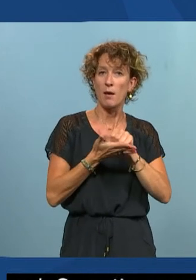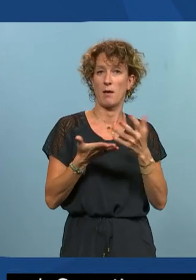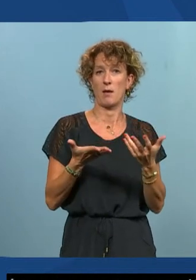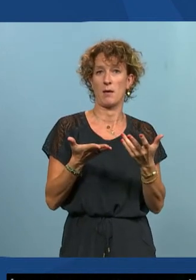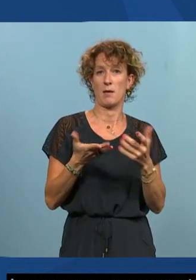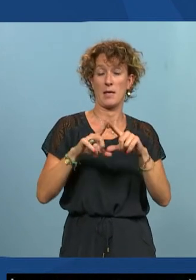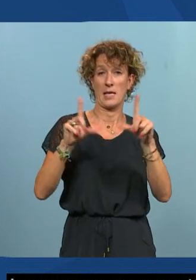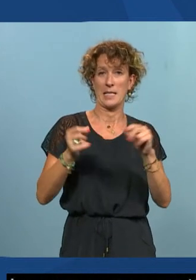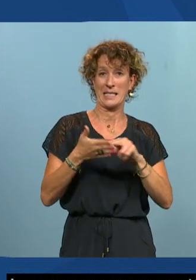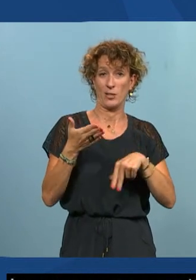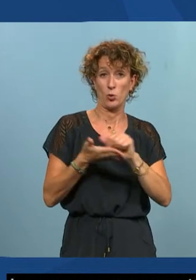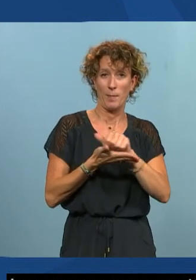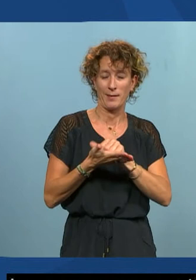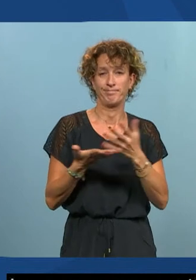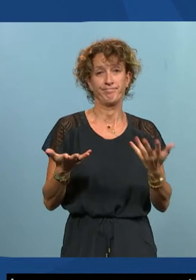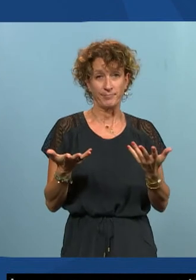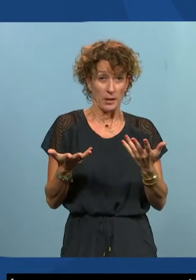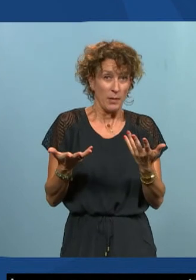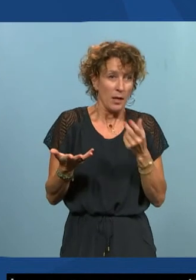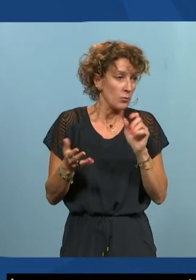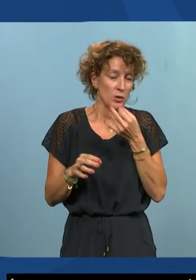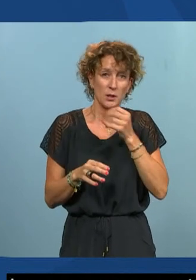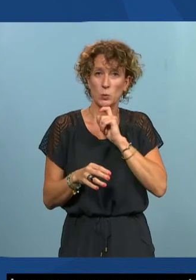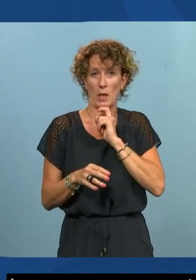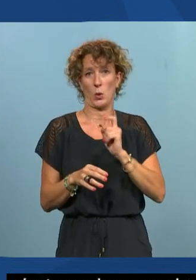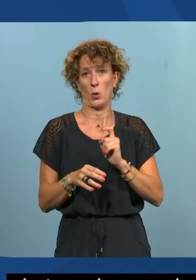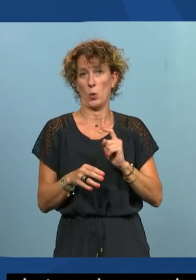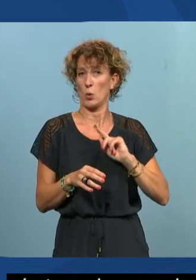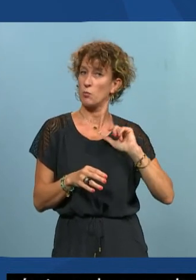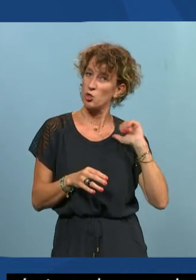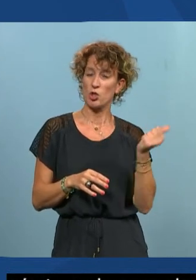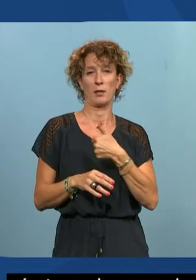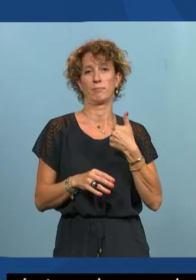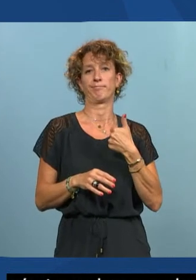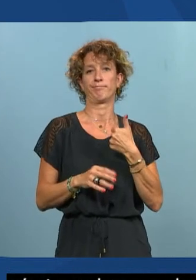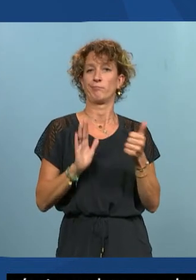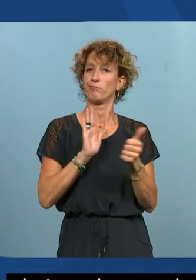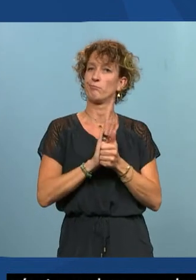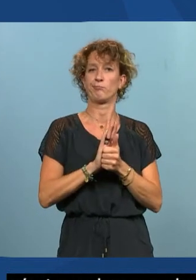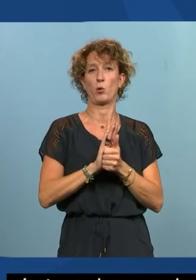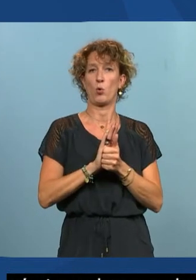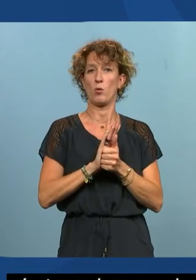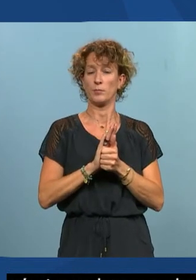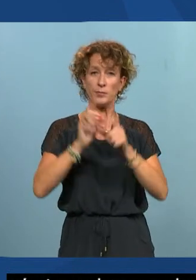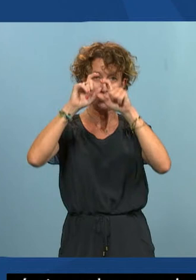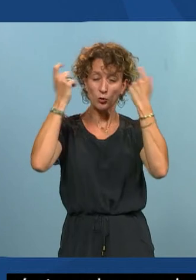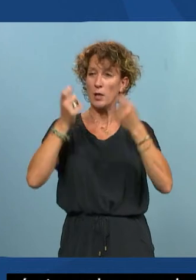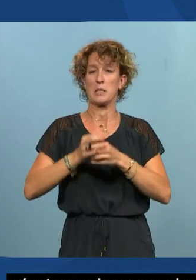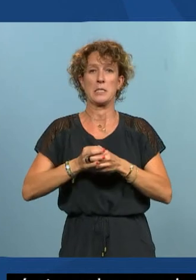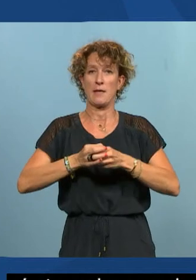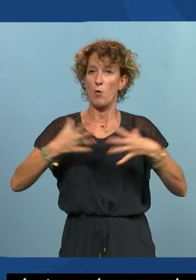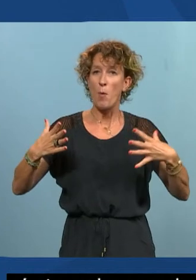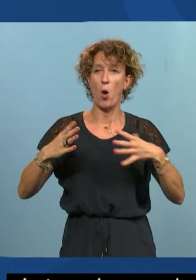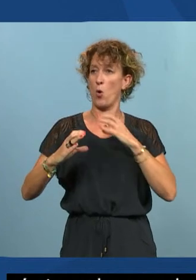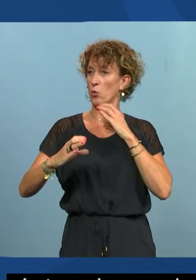voilà vous pouvez encore une fois comme je disais tout à l'heure on a tous un rôle à jouer qu'on soit développeur qu'on soit producteur de contenu qu'on soit